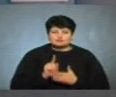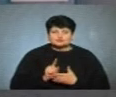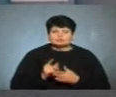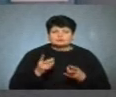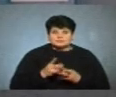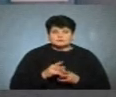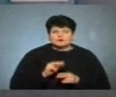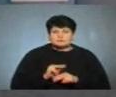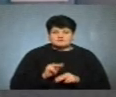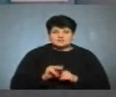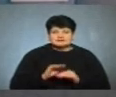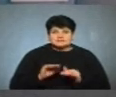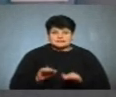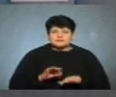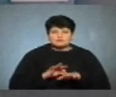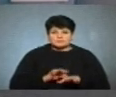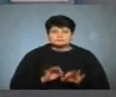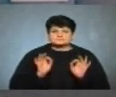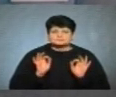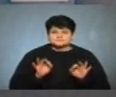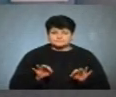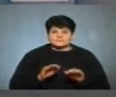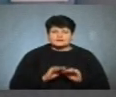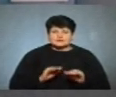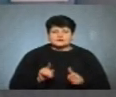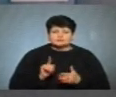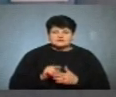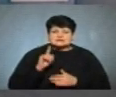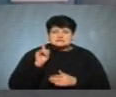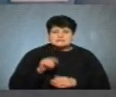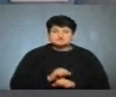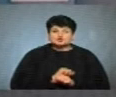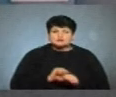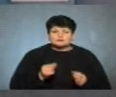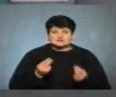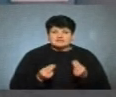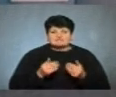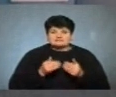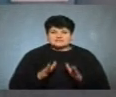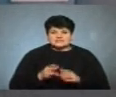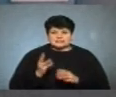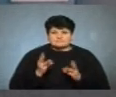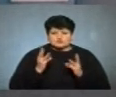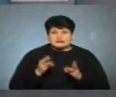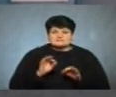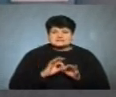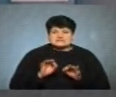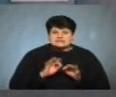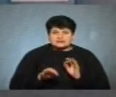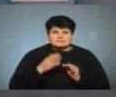потрібно привчати дітей поводитися безпечно. Діти повинні знати, що не можна гратися відкритим вогнем, сірниками,